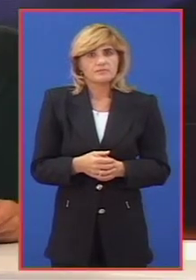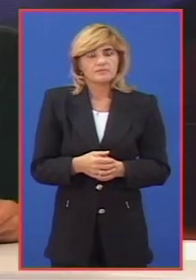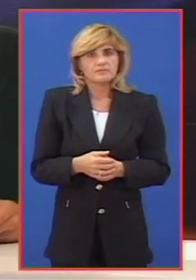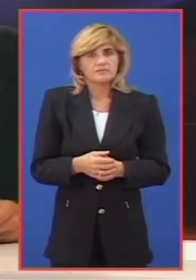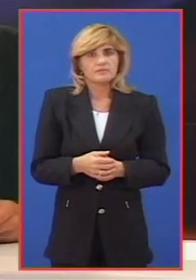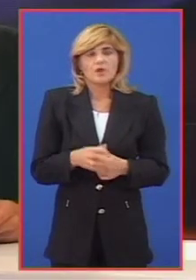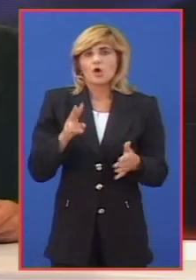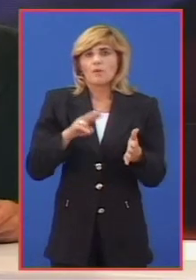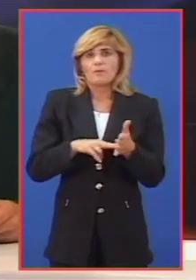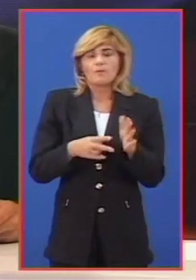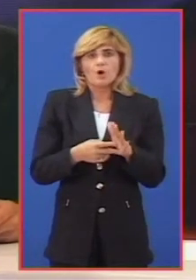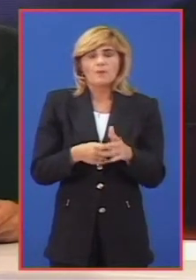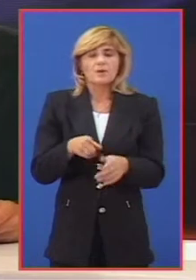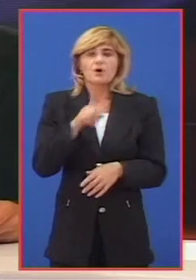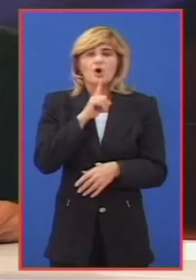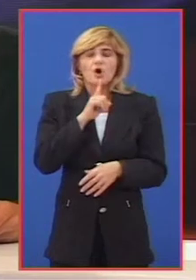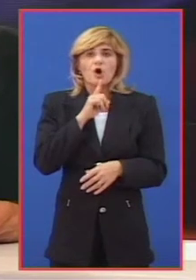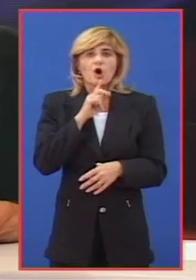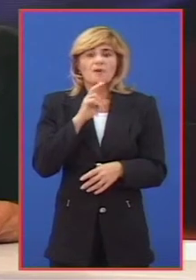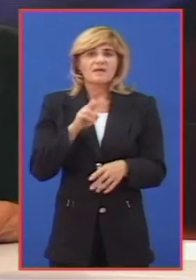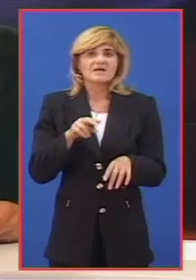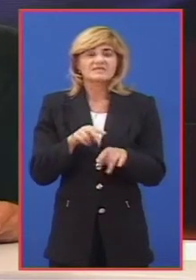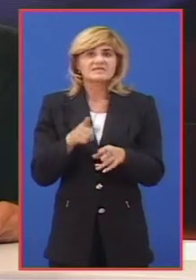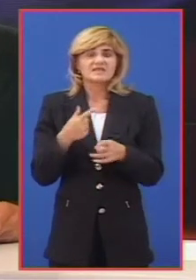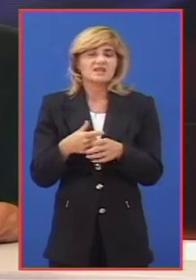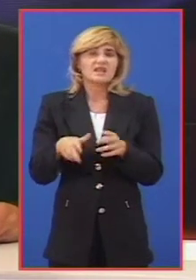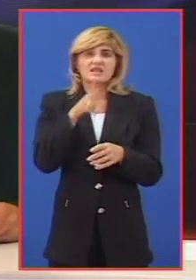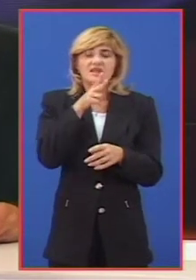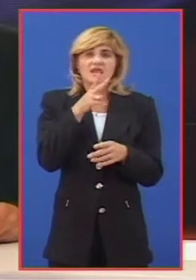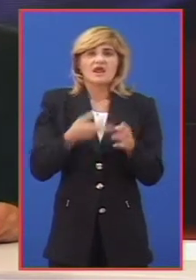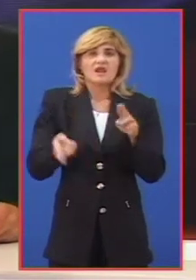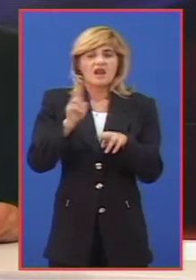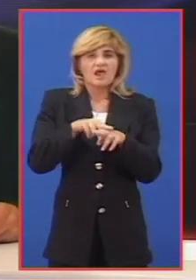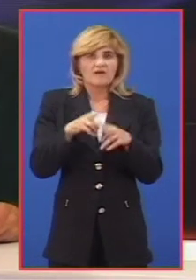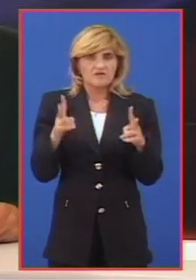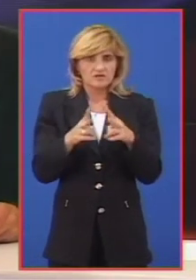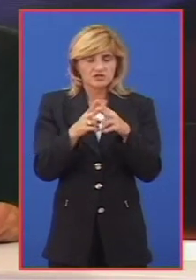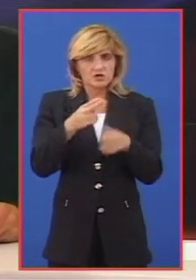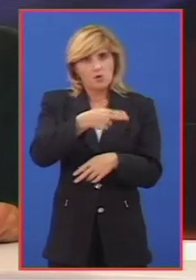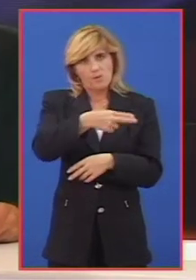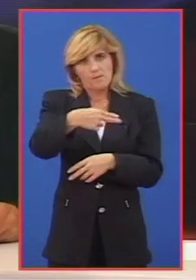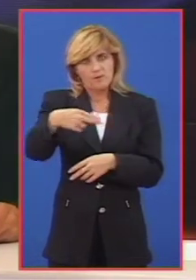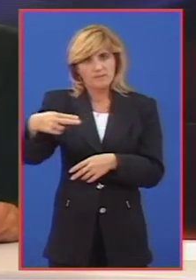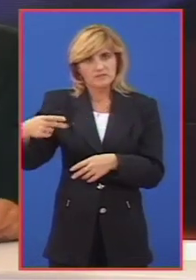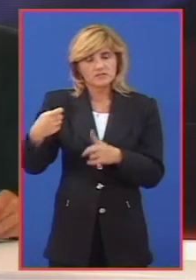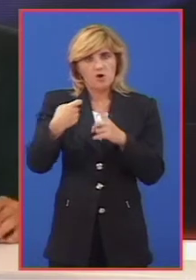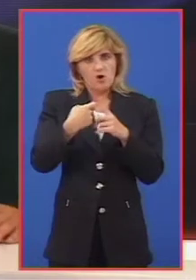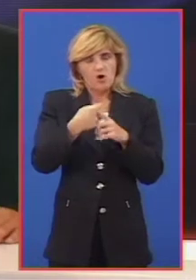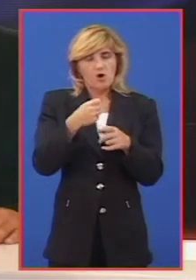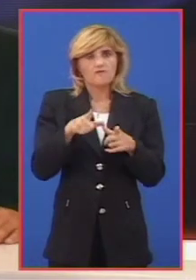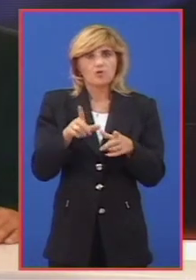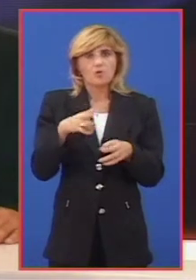Problem sa kojima se sindikat najviše susreće u poslednje vreme je potpisivanje kolektivnog ugovora sa